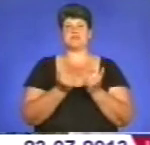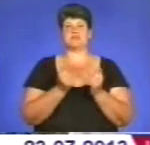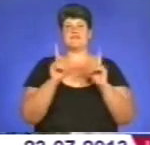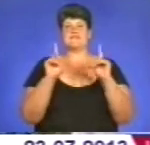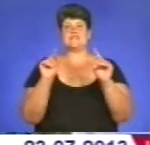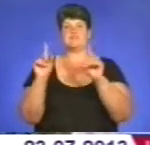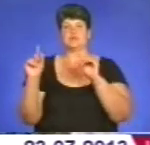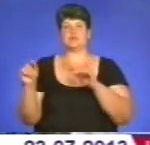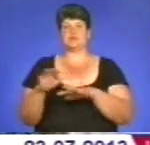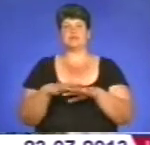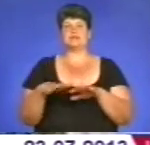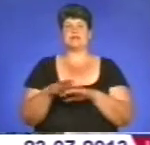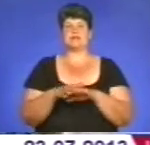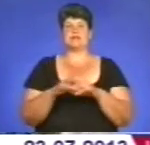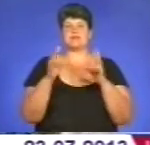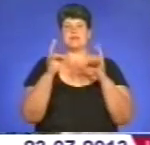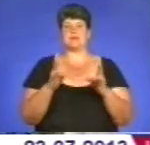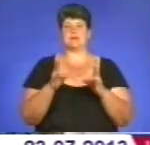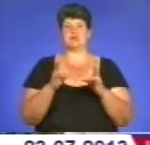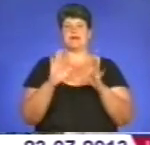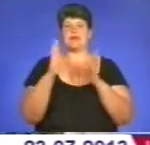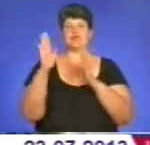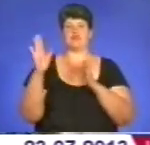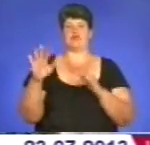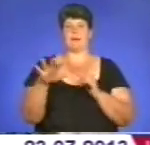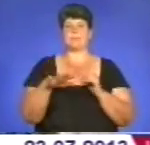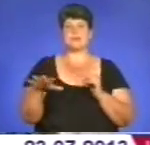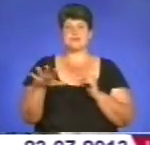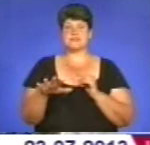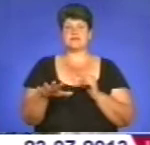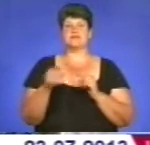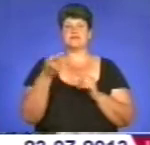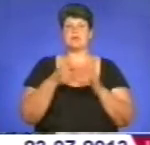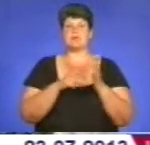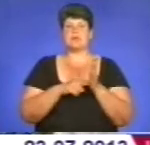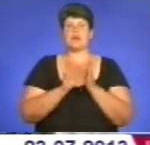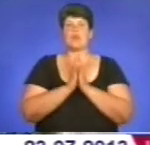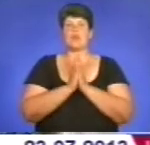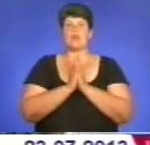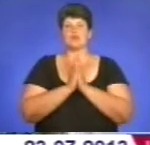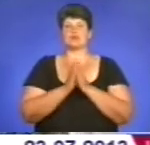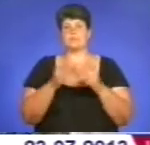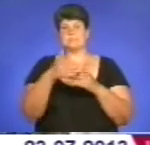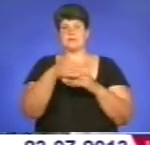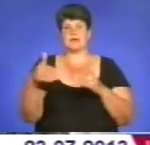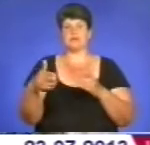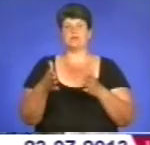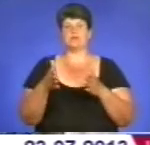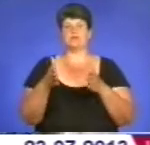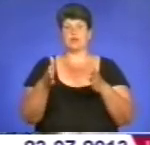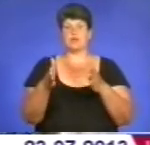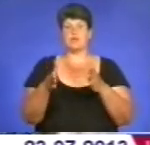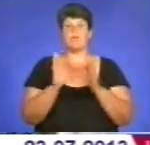небезпечних пожежно-відношень лісових масивів. З цією метою ми просимо людей, перекриваємо дороги, просимо людей